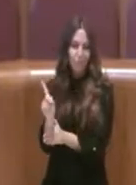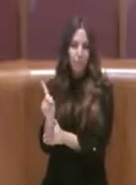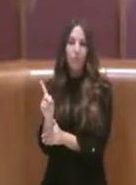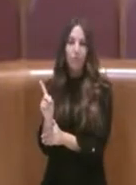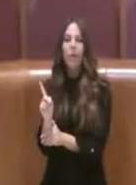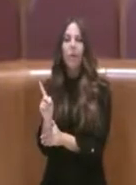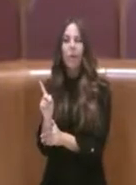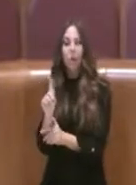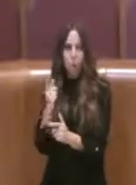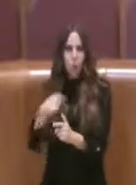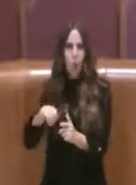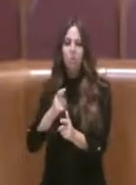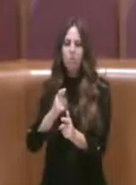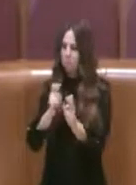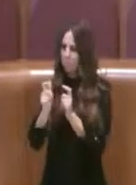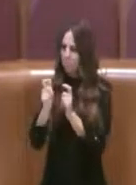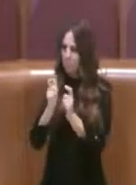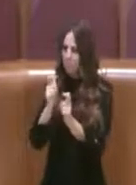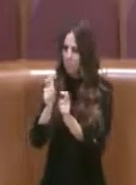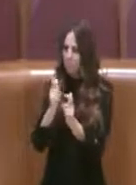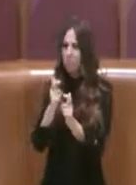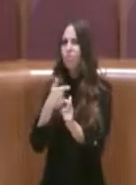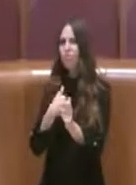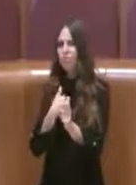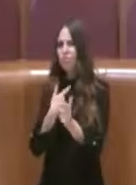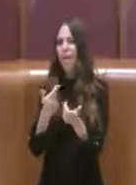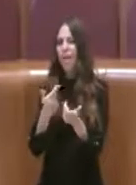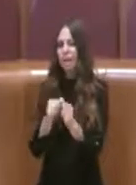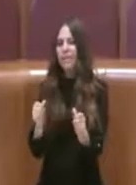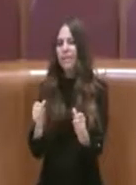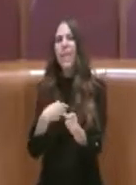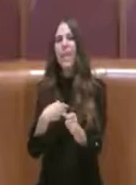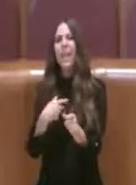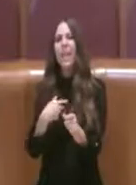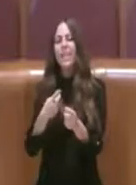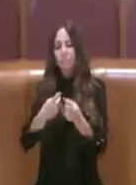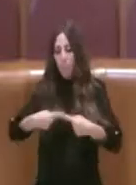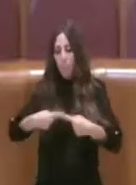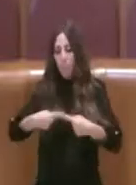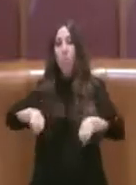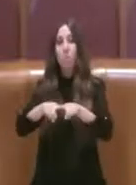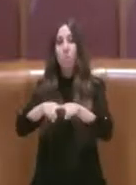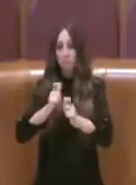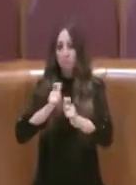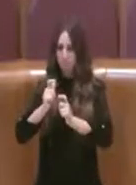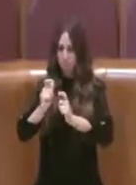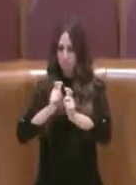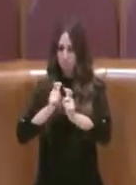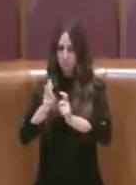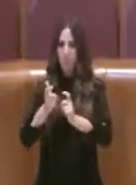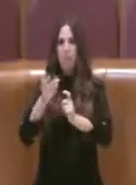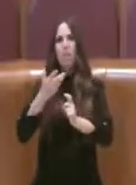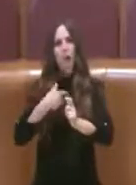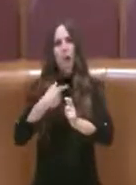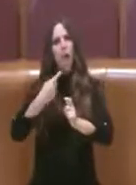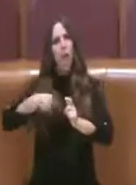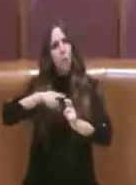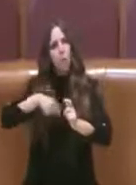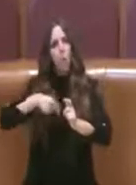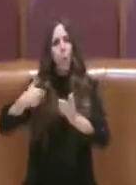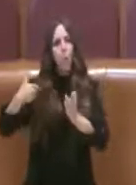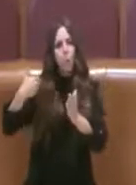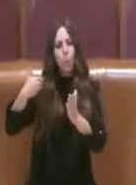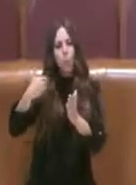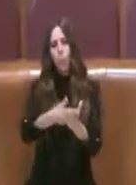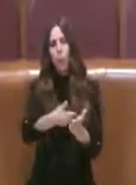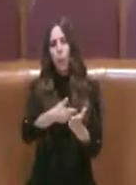interlocuzioni oltre nelle sedi competenti istituzionali, quindi nelle commissioni, abbiamo comunque nonostante la proposta